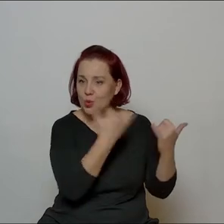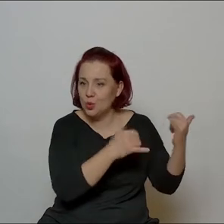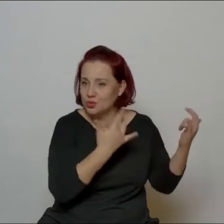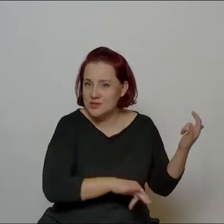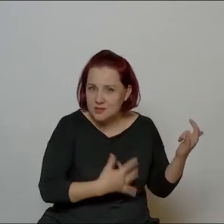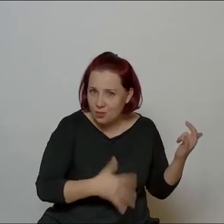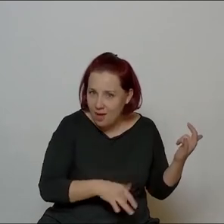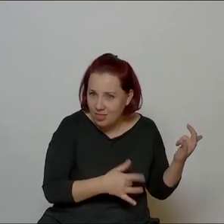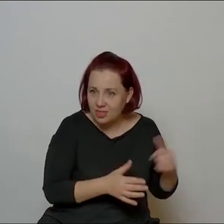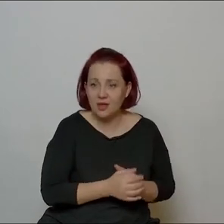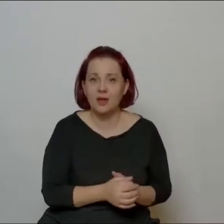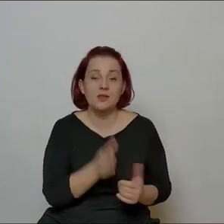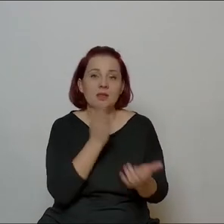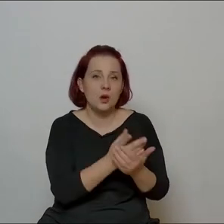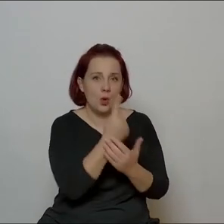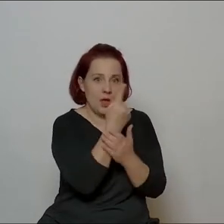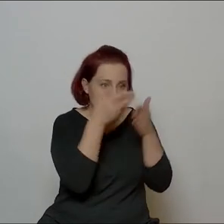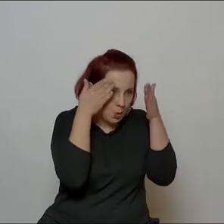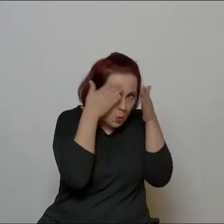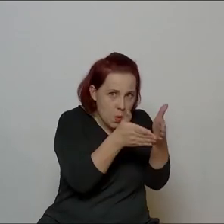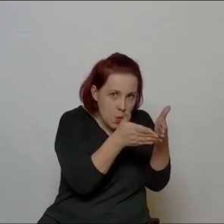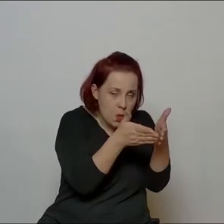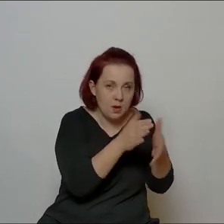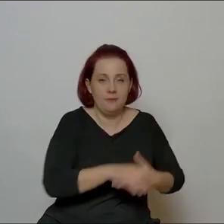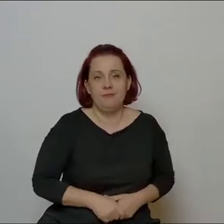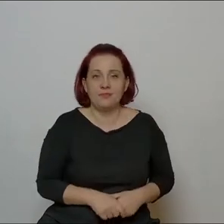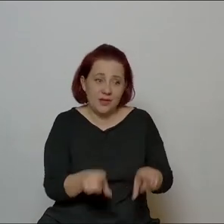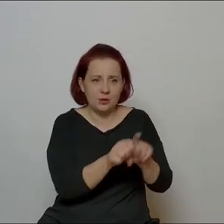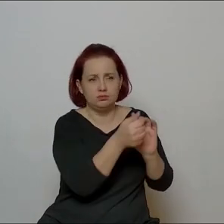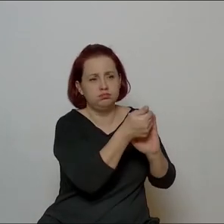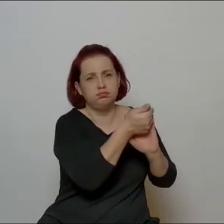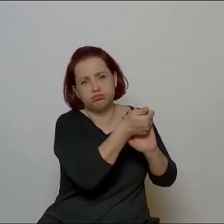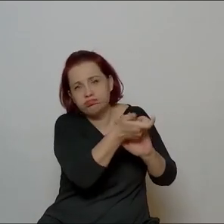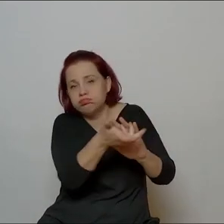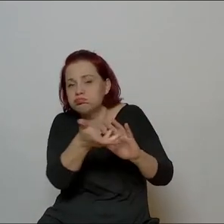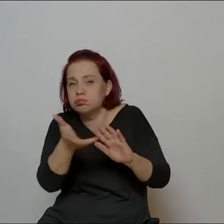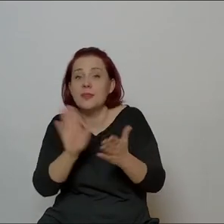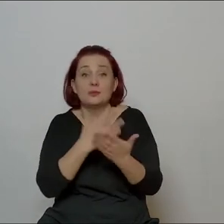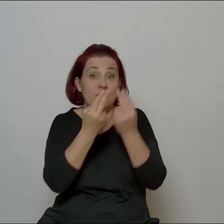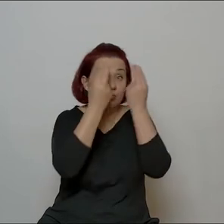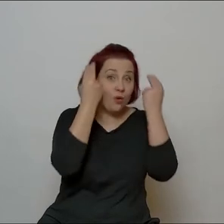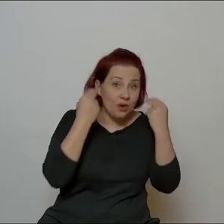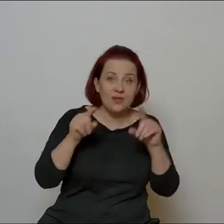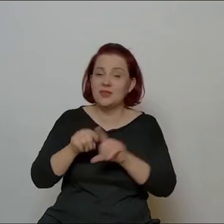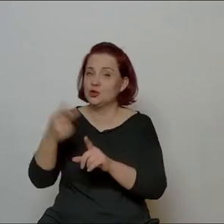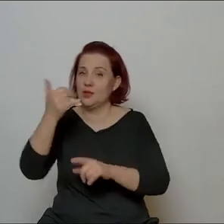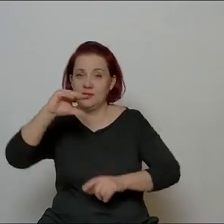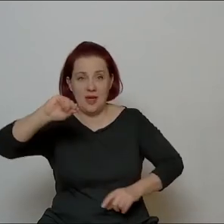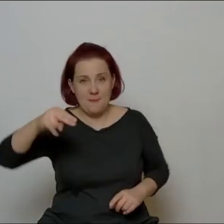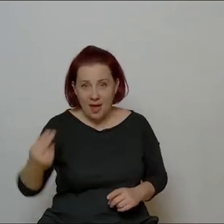tylko jedną działką, ale w przypadku jak i Norwida i Niemena,